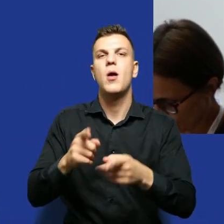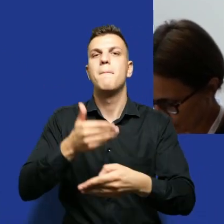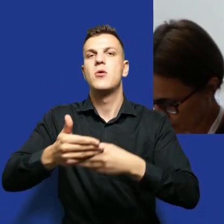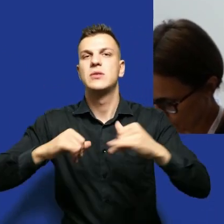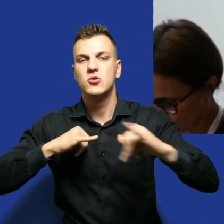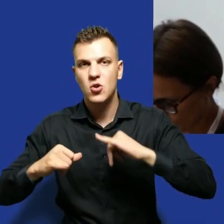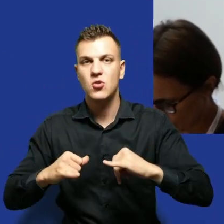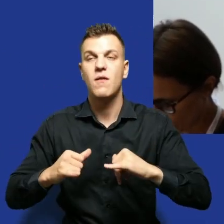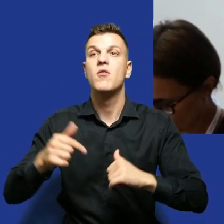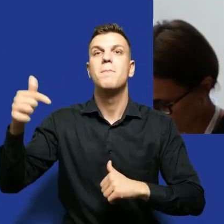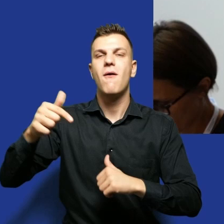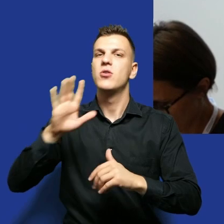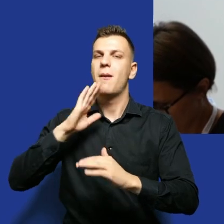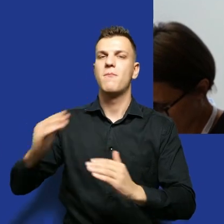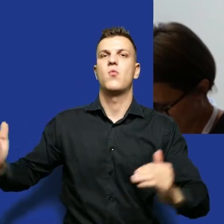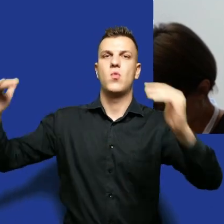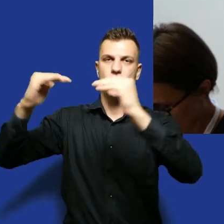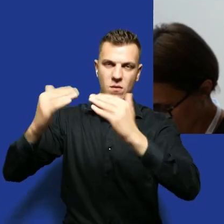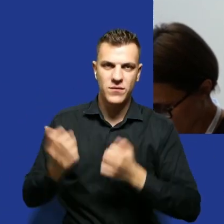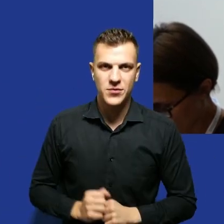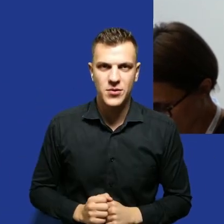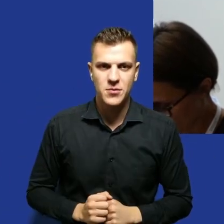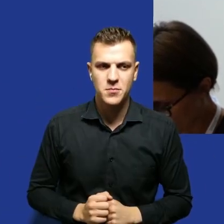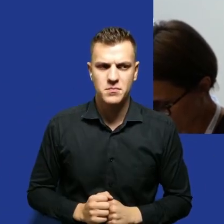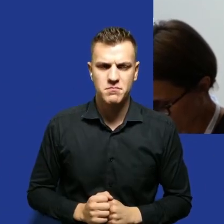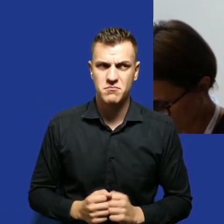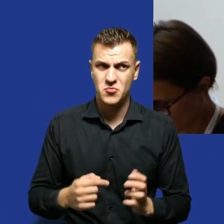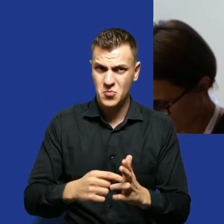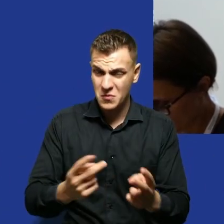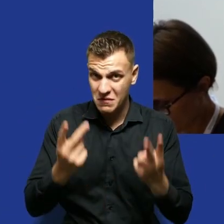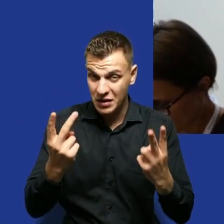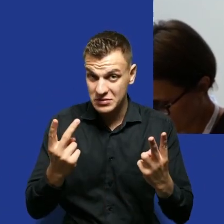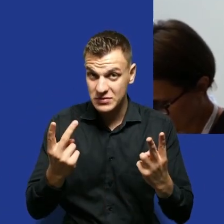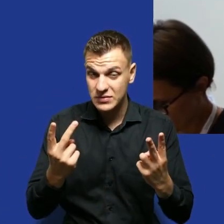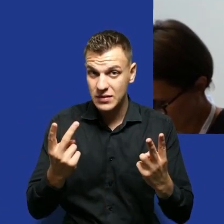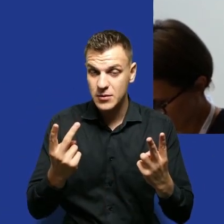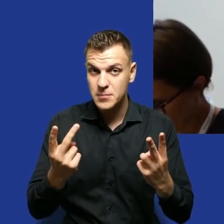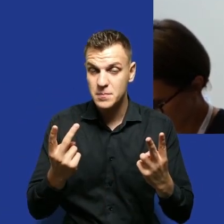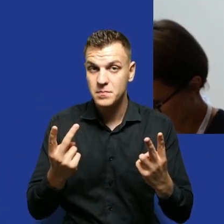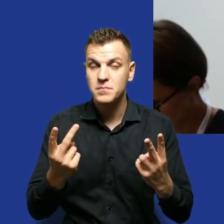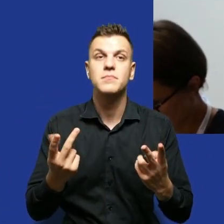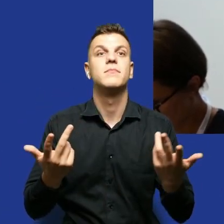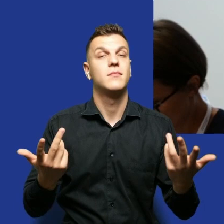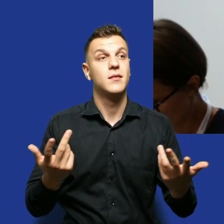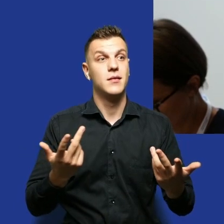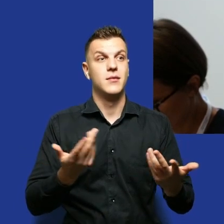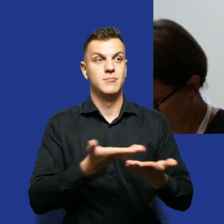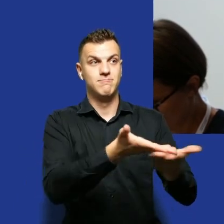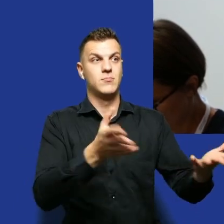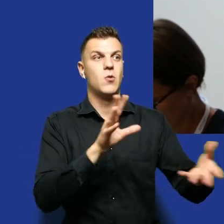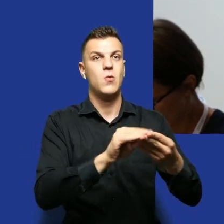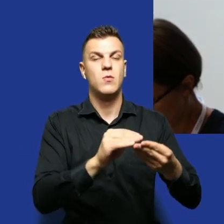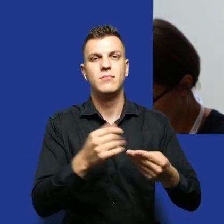społecznymi powinny być równe. Jak to jest istotne, ważne w kontekście działalności watchdogowej widzimy podwójnie. tutaj trzymam